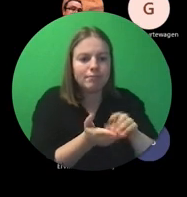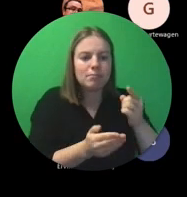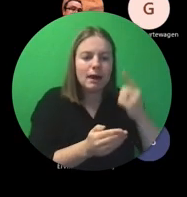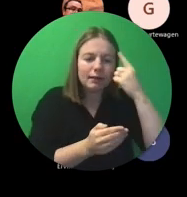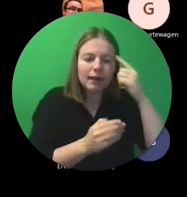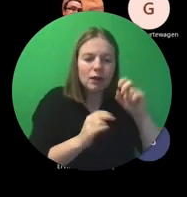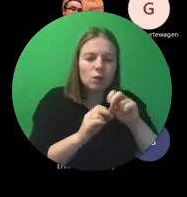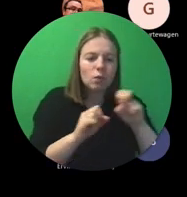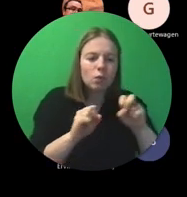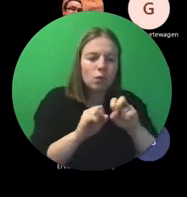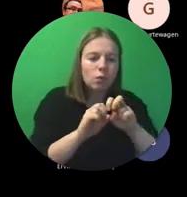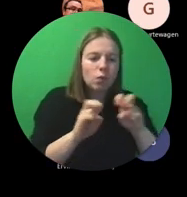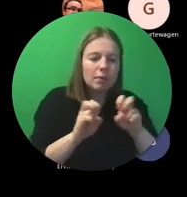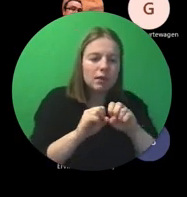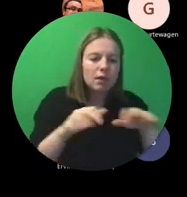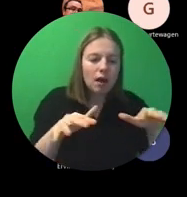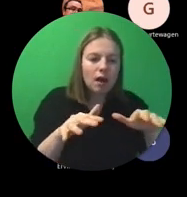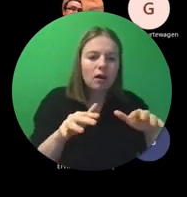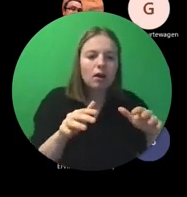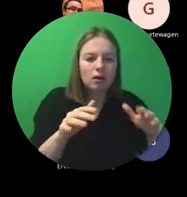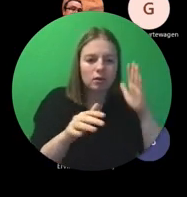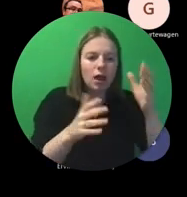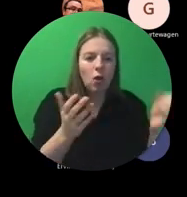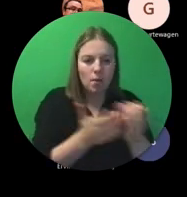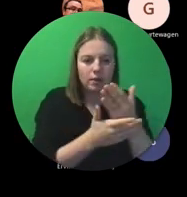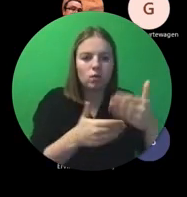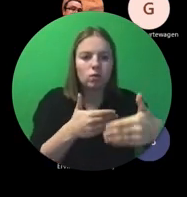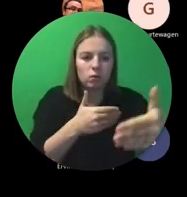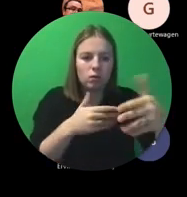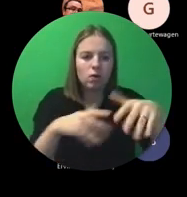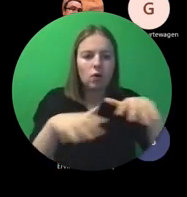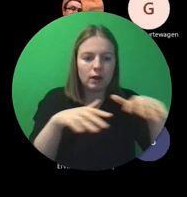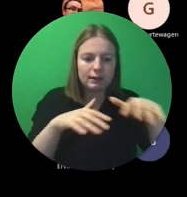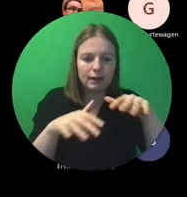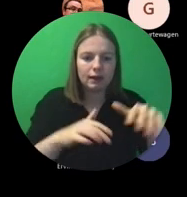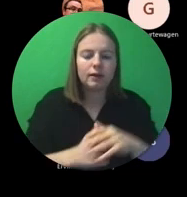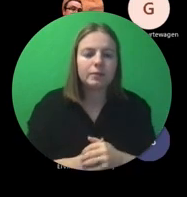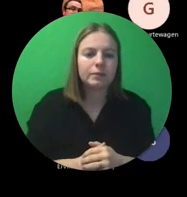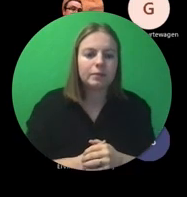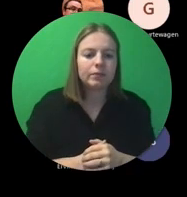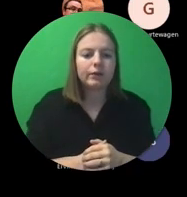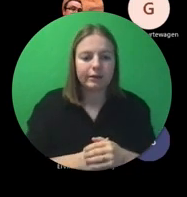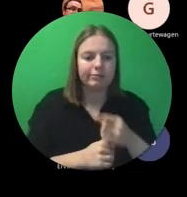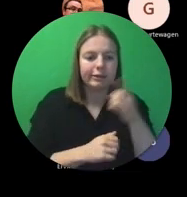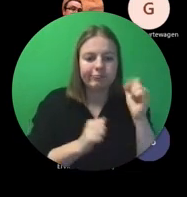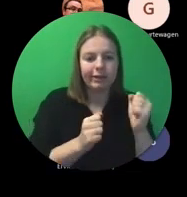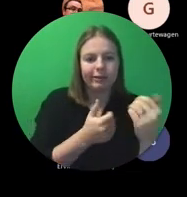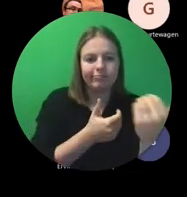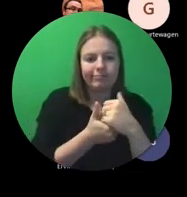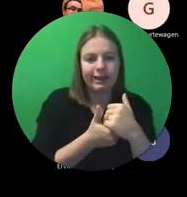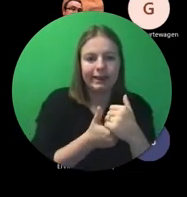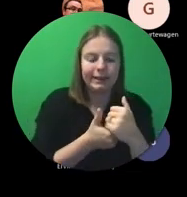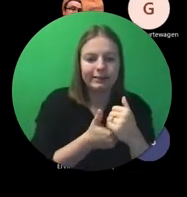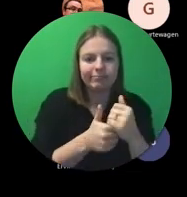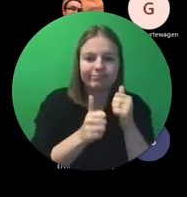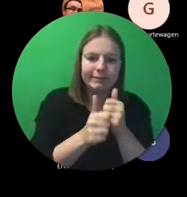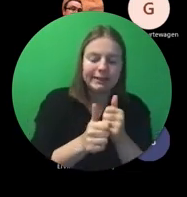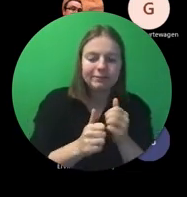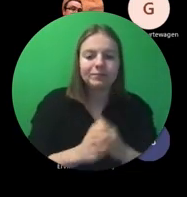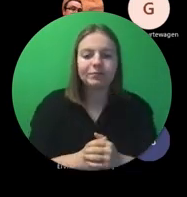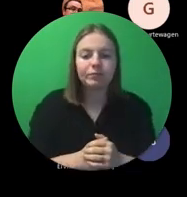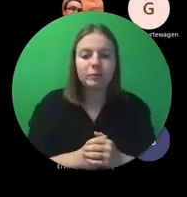waarschijnlijk wel opnieuw hernomen worden dus wat dat je dan kan aan deelnemen en